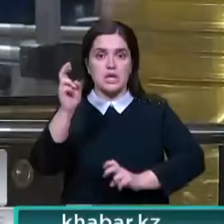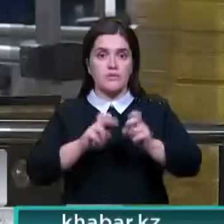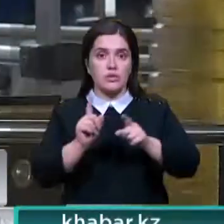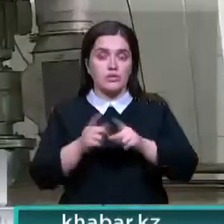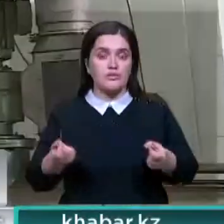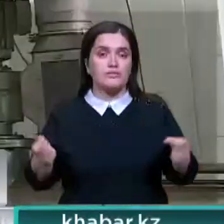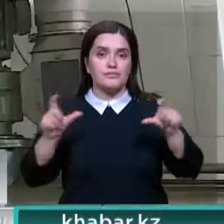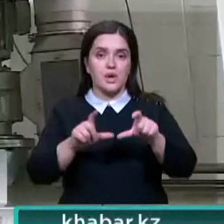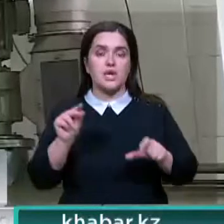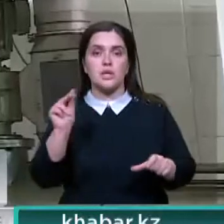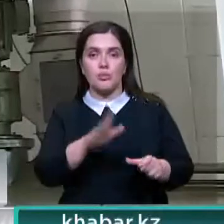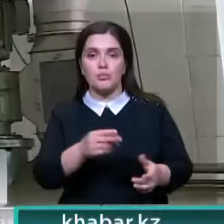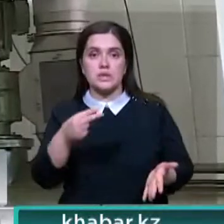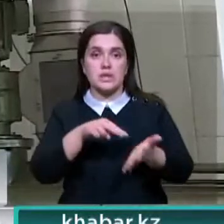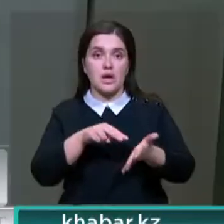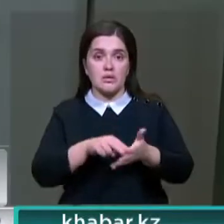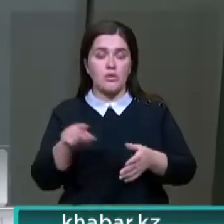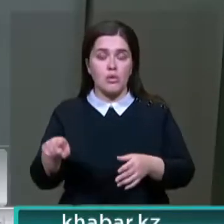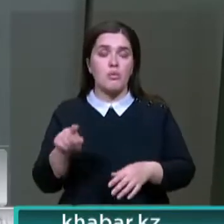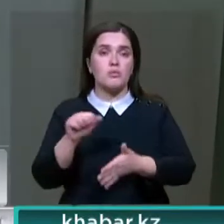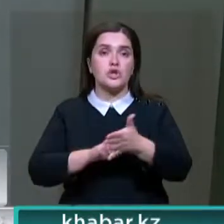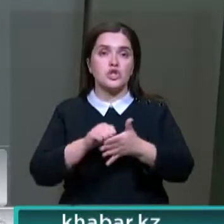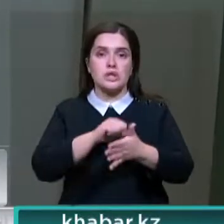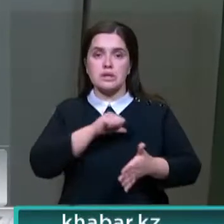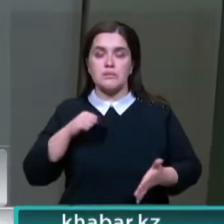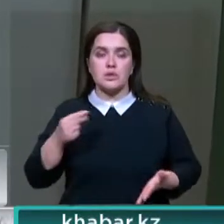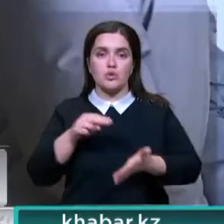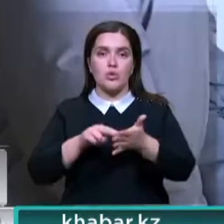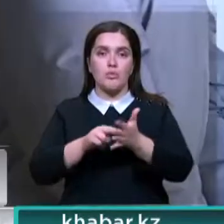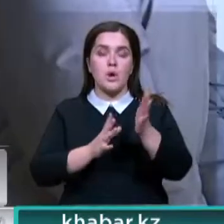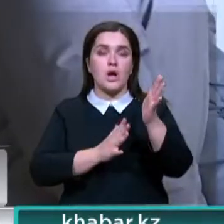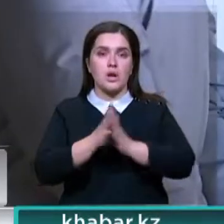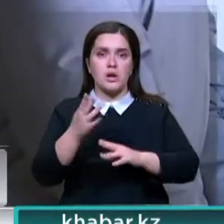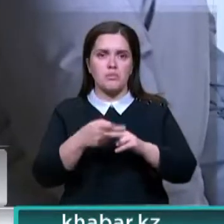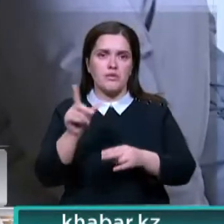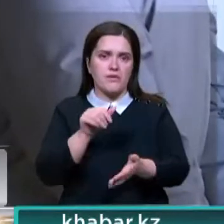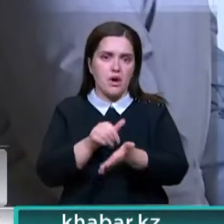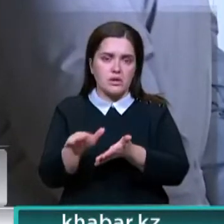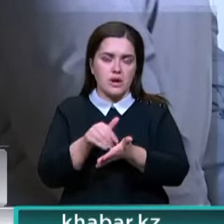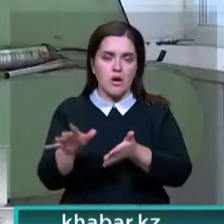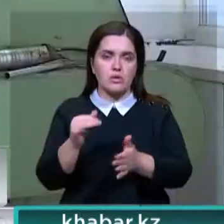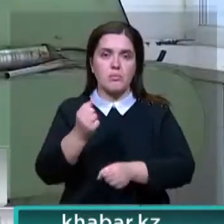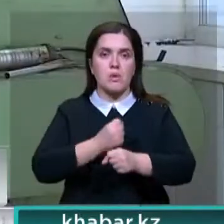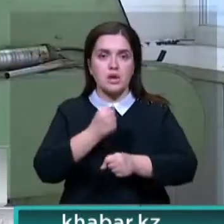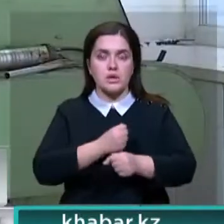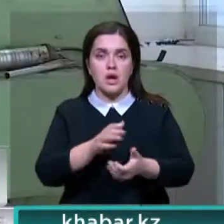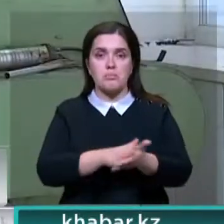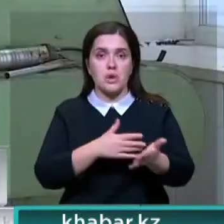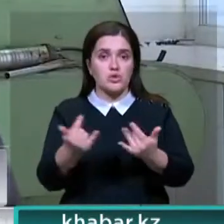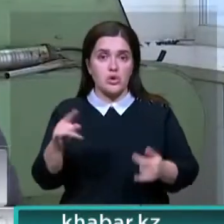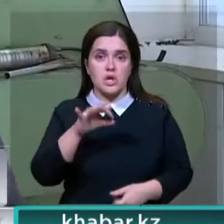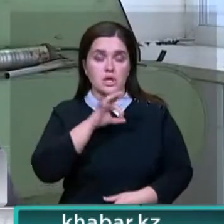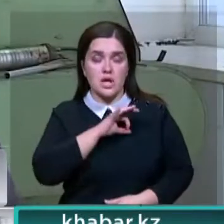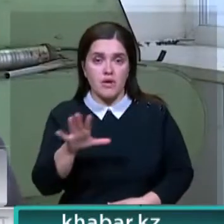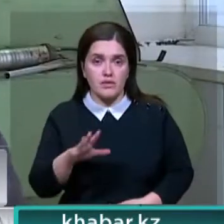повышать закупочную цену. Оттого растет и себестоимость. Но рынок диктует свои правила. И многие попросту отказываются от производства масла. Им сегодня невыгодно